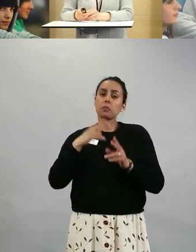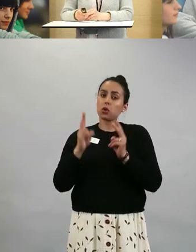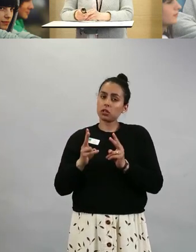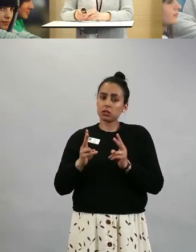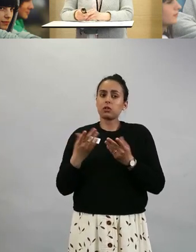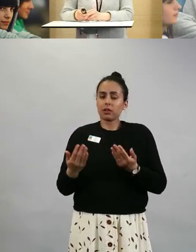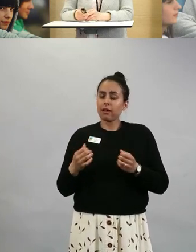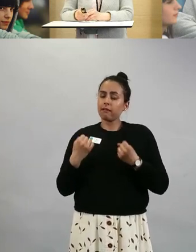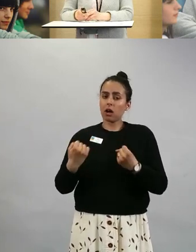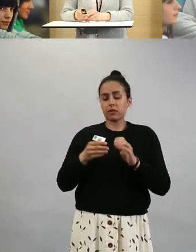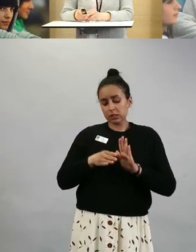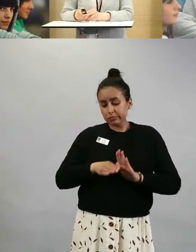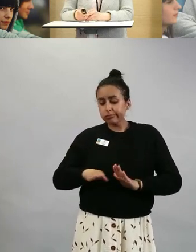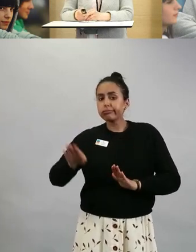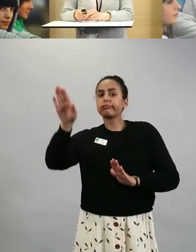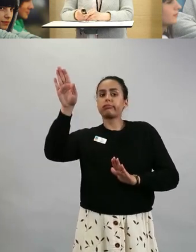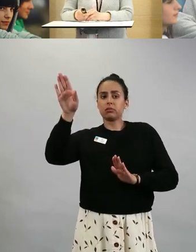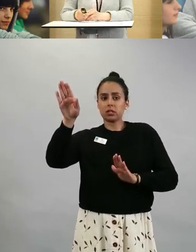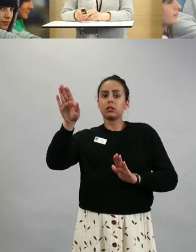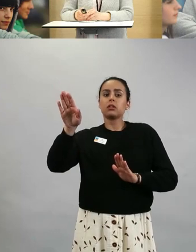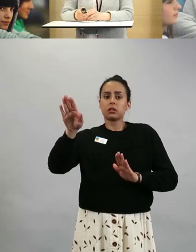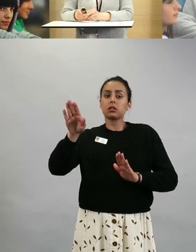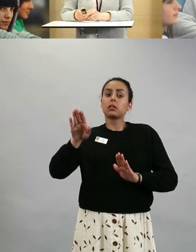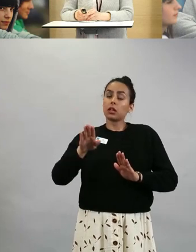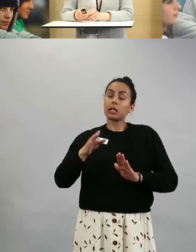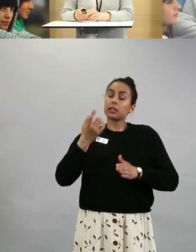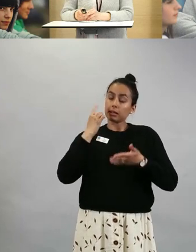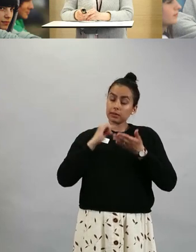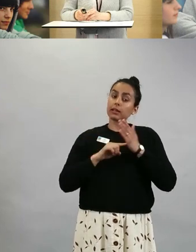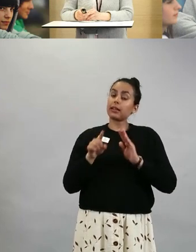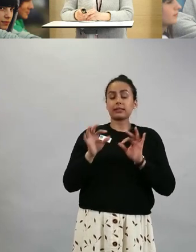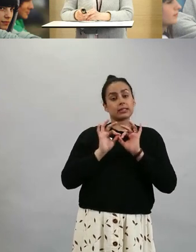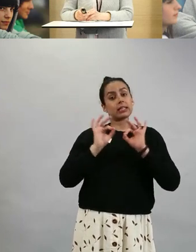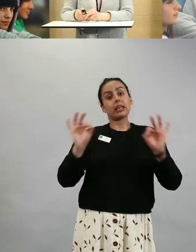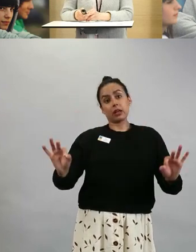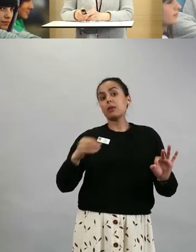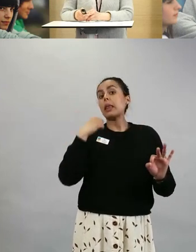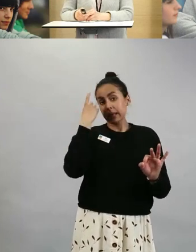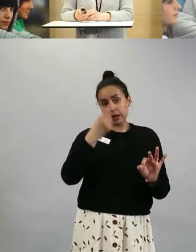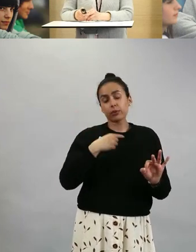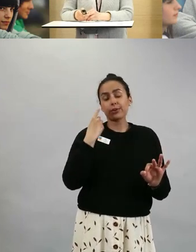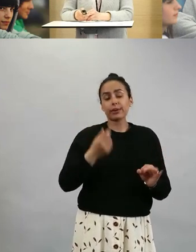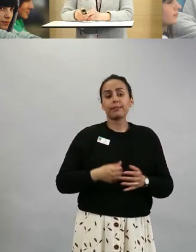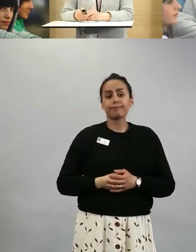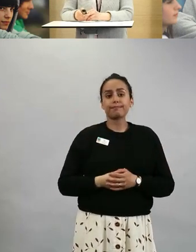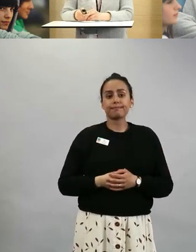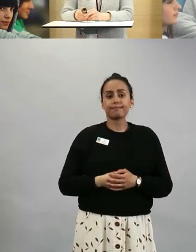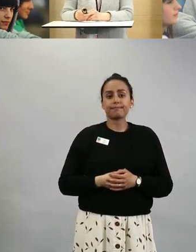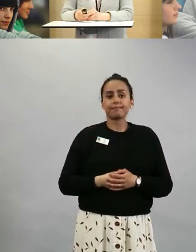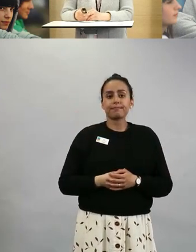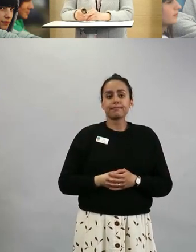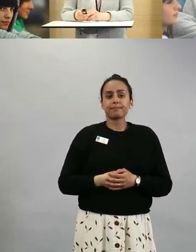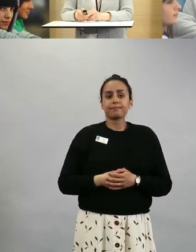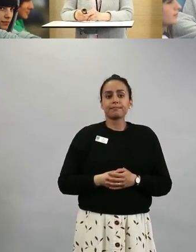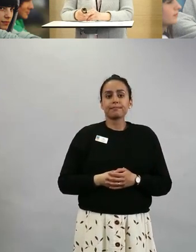nousee tämä käyrä. Eli tämä on kyllä erittäin hienon näköinen. Meillähän on tavoitteena